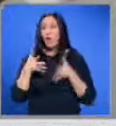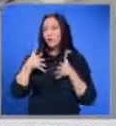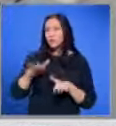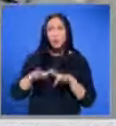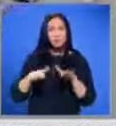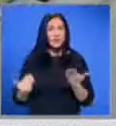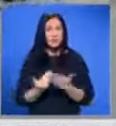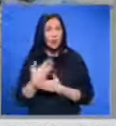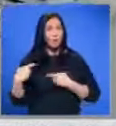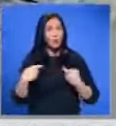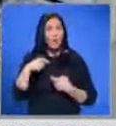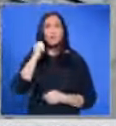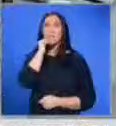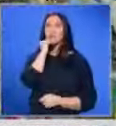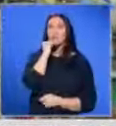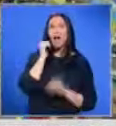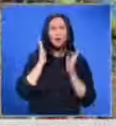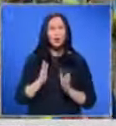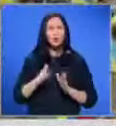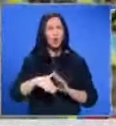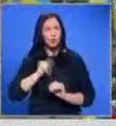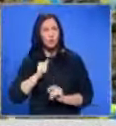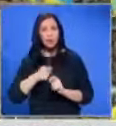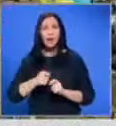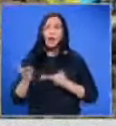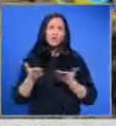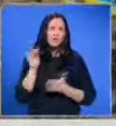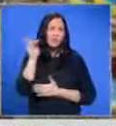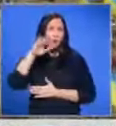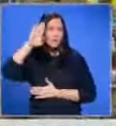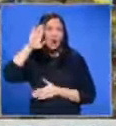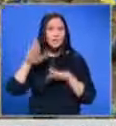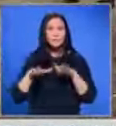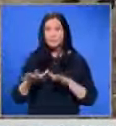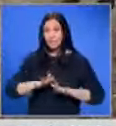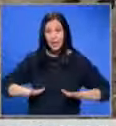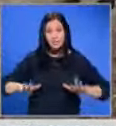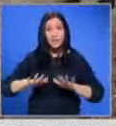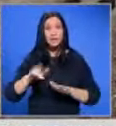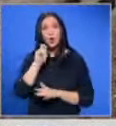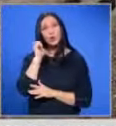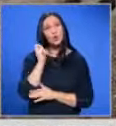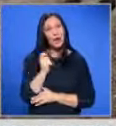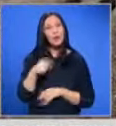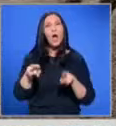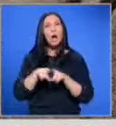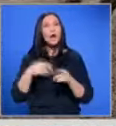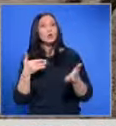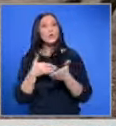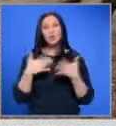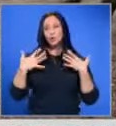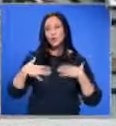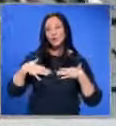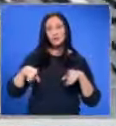От началото на войната Москва категорично отрича да извършила каквито идеи военни престъпления на територията на Украина. Както срещу